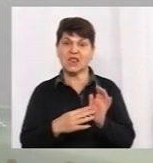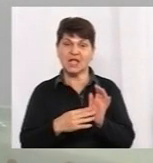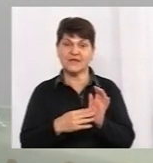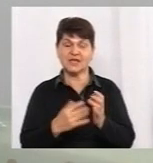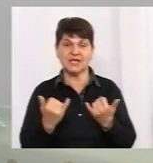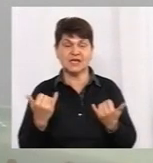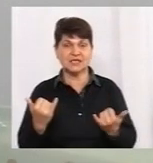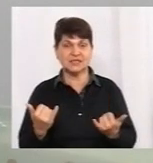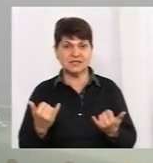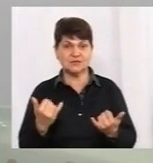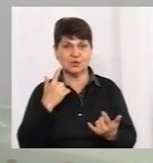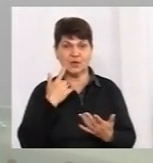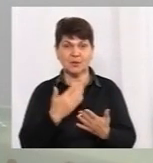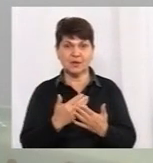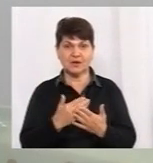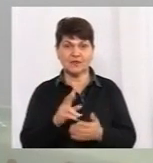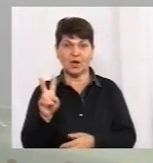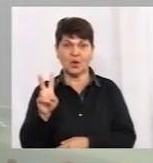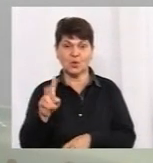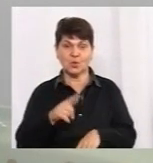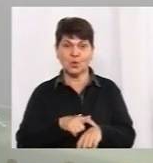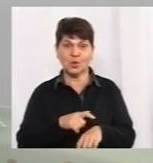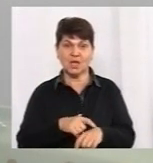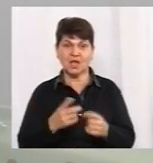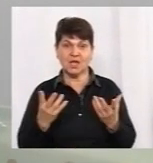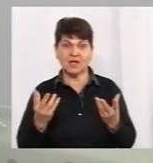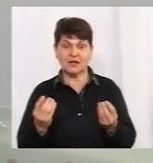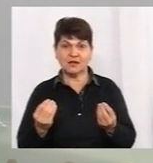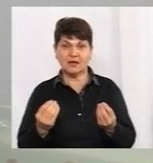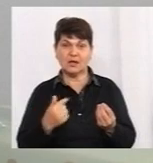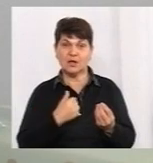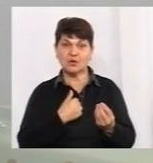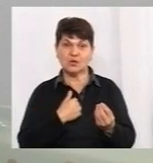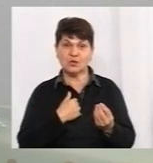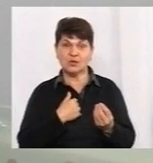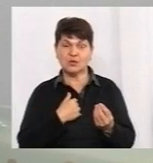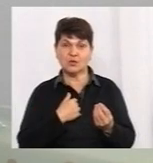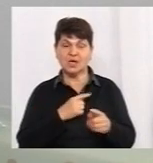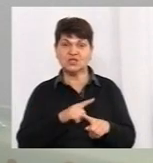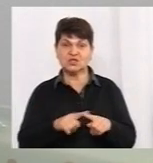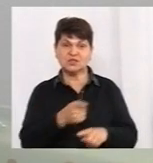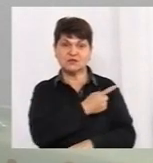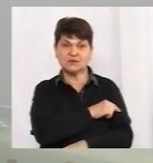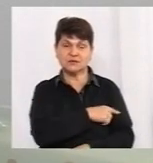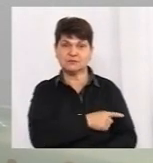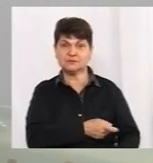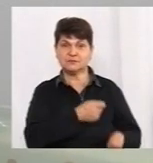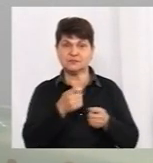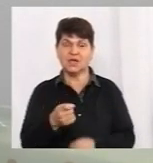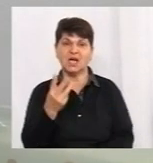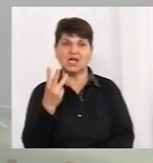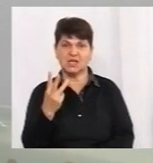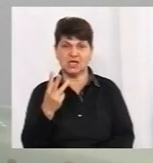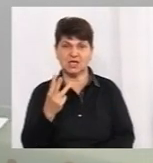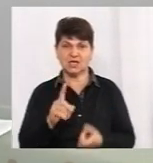Сьогодні приблизно у 2-й годині дня до нас під'їгнули життям допомоги вийшли три дезинфектори.